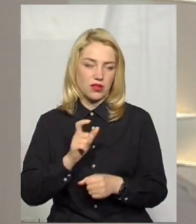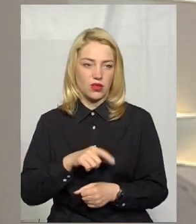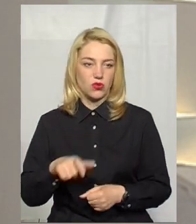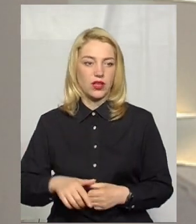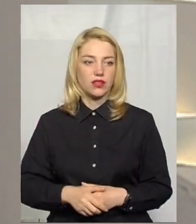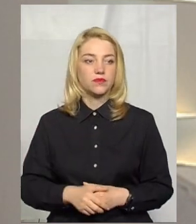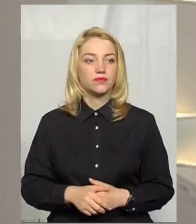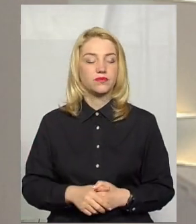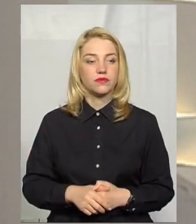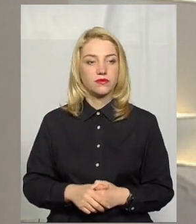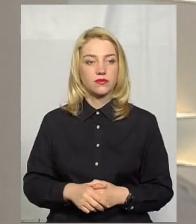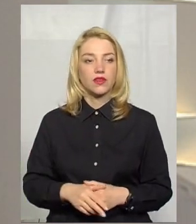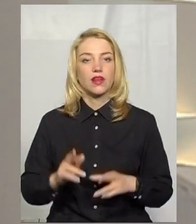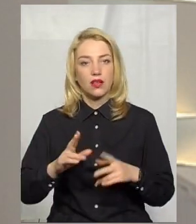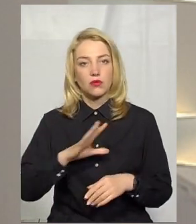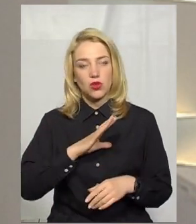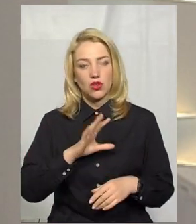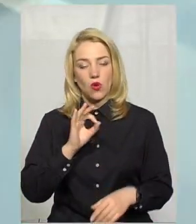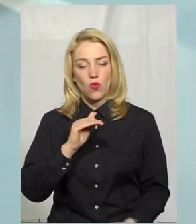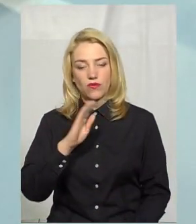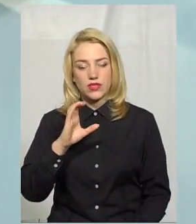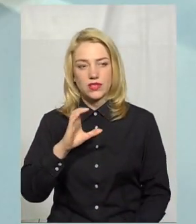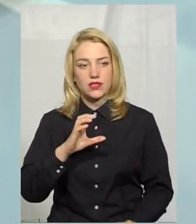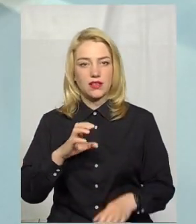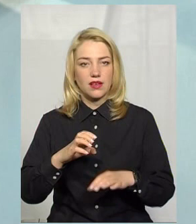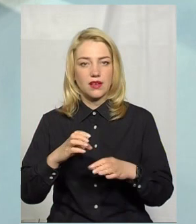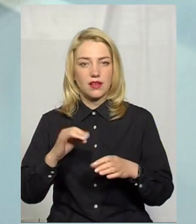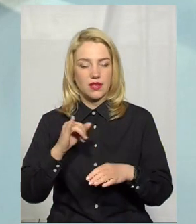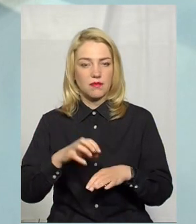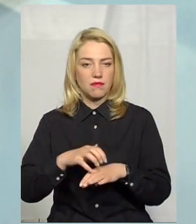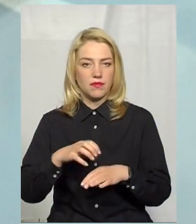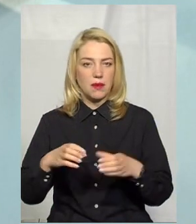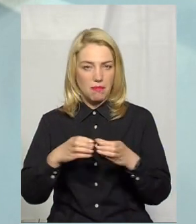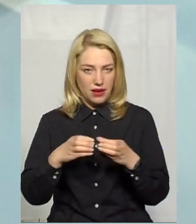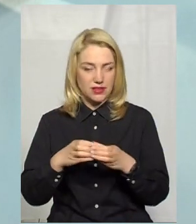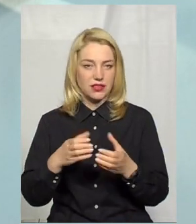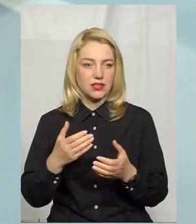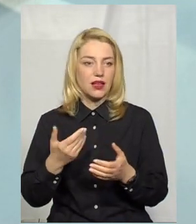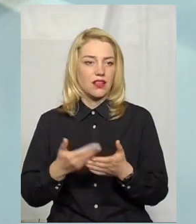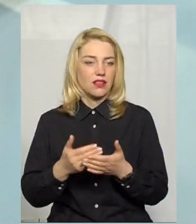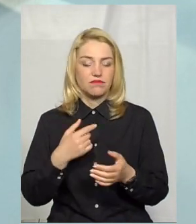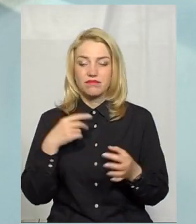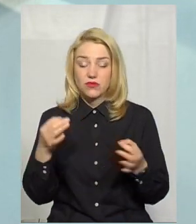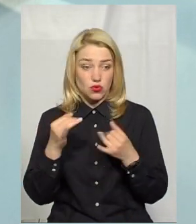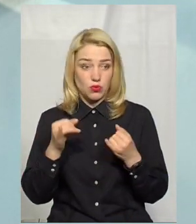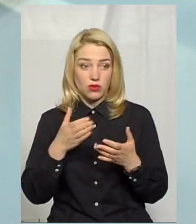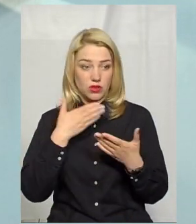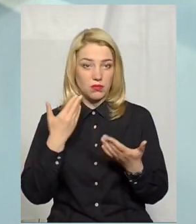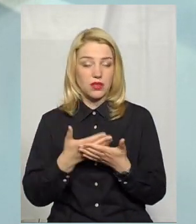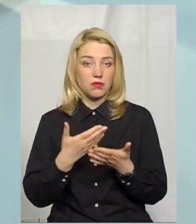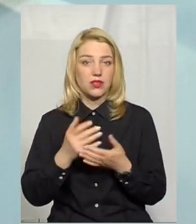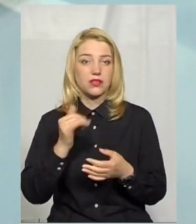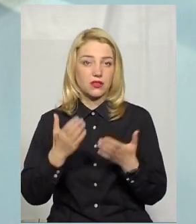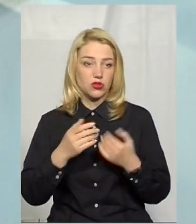було офіси партій? Офіси партій також може бути. Я не бачу тут, насправді, нічого поганого. От,